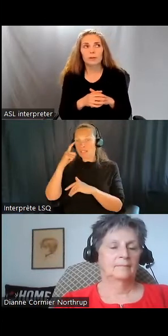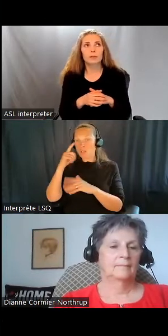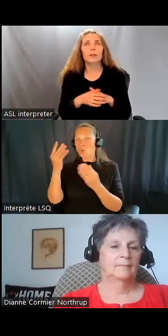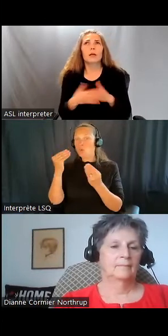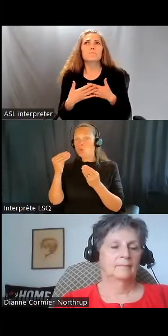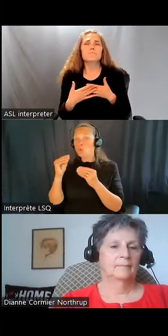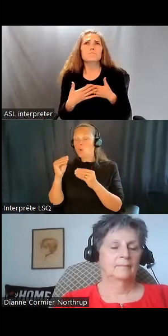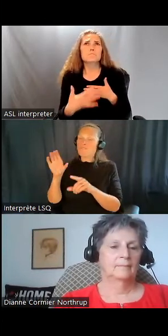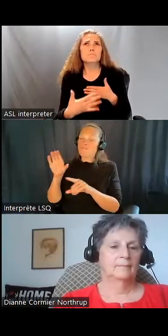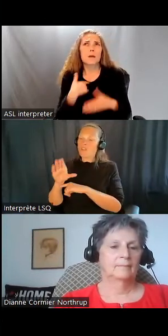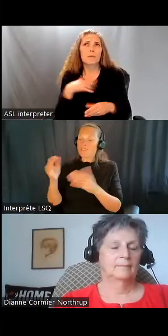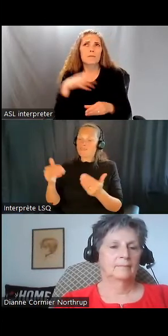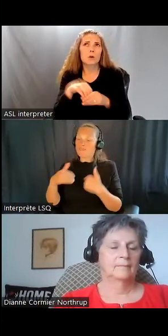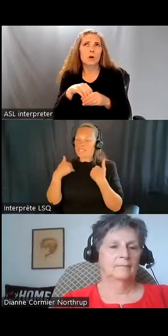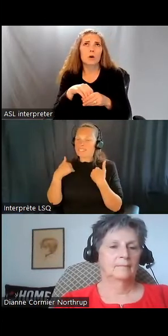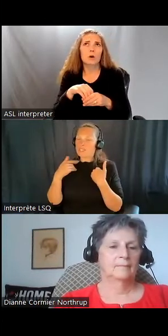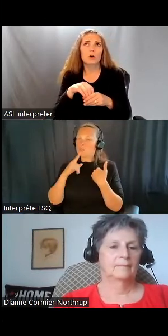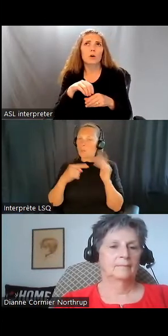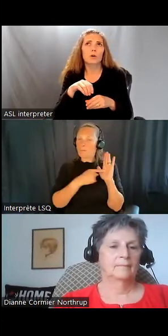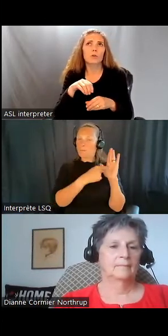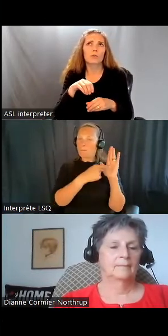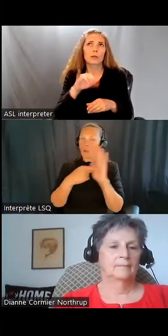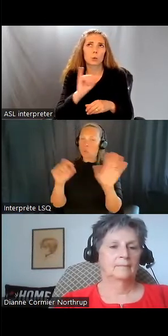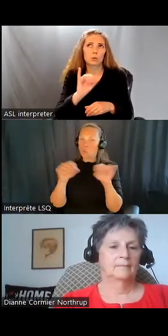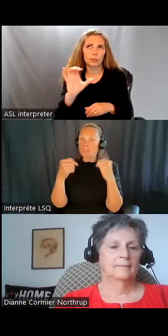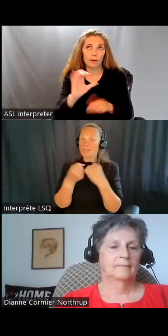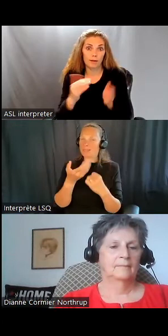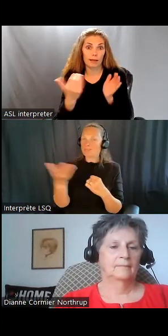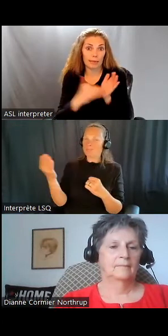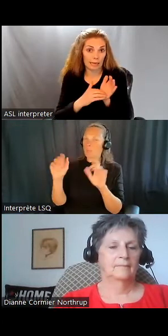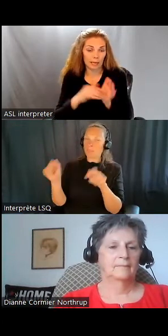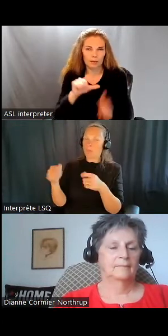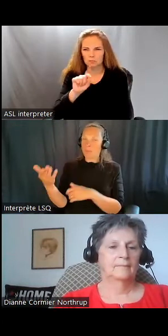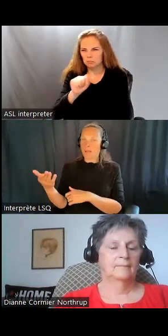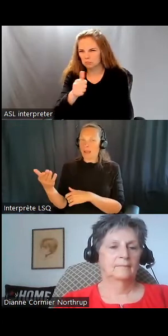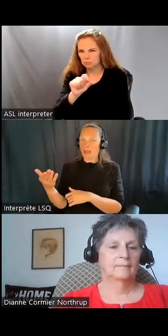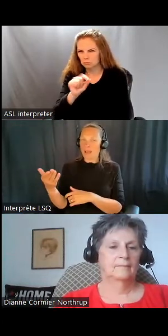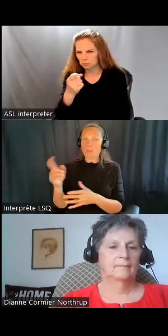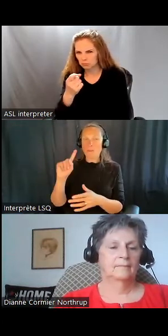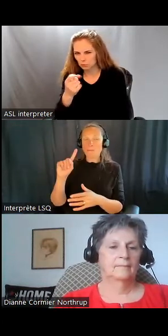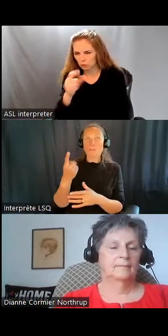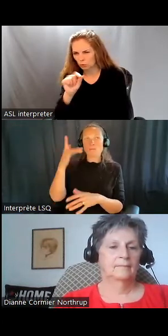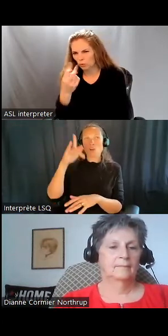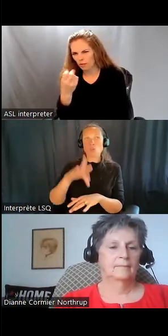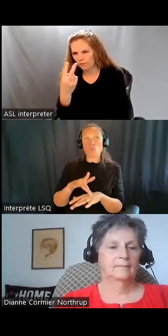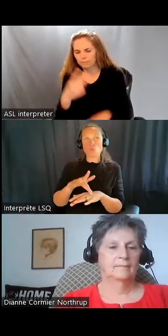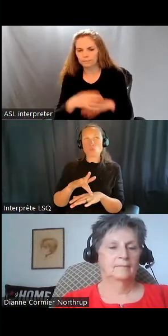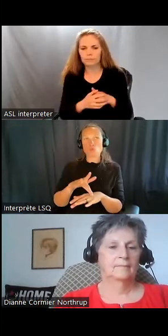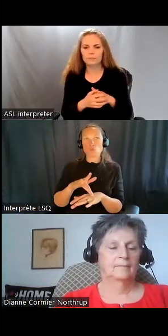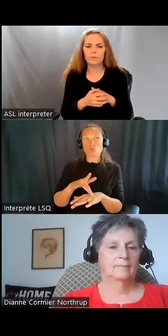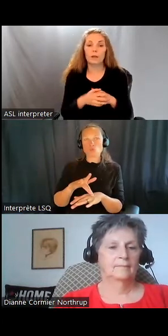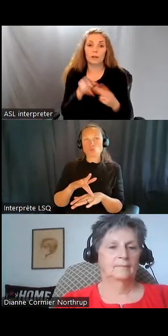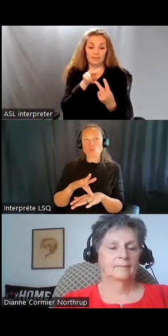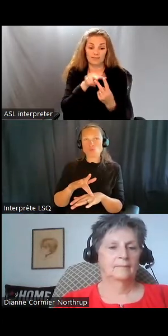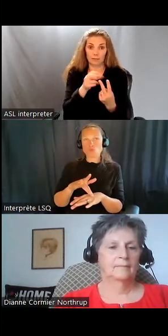La fois suivante où je me suis impliqué avec Inclusion Canada, je pense que c'était en 2010-2012, Robert et Lee ont leur propre maison et